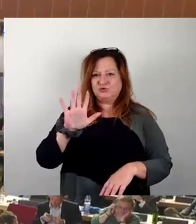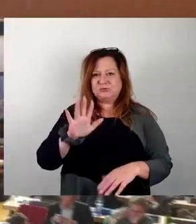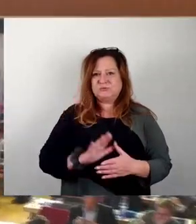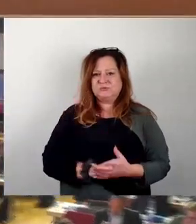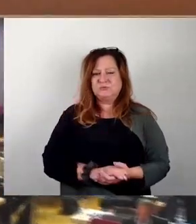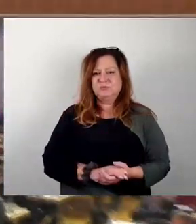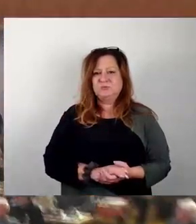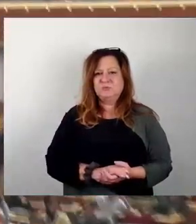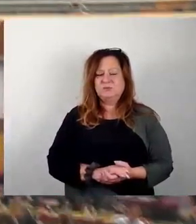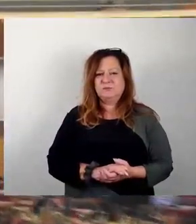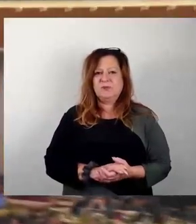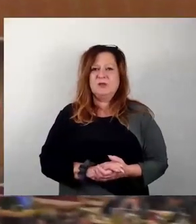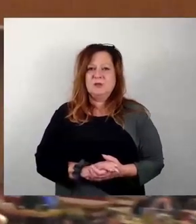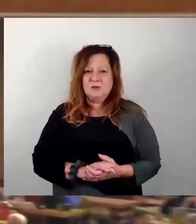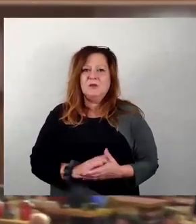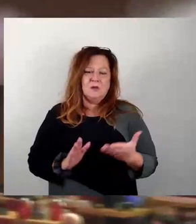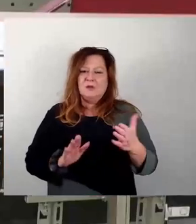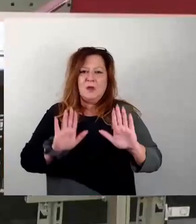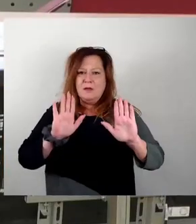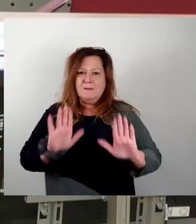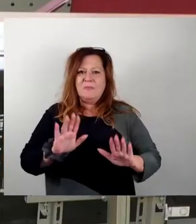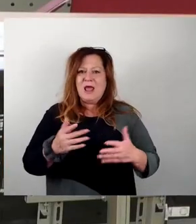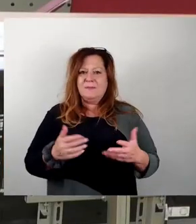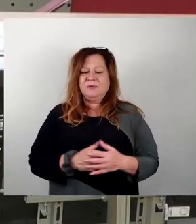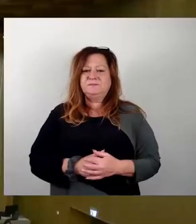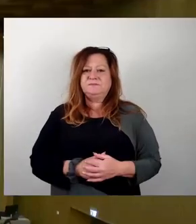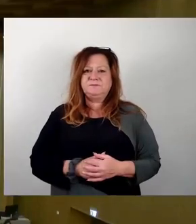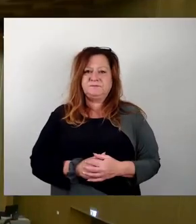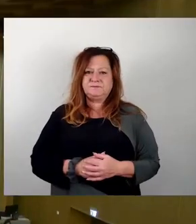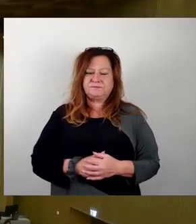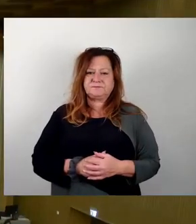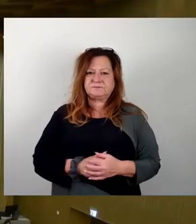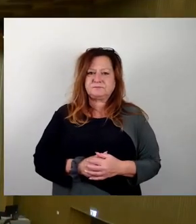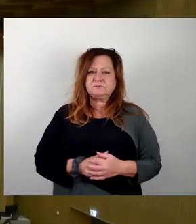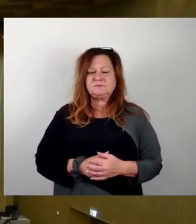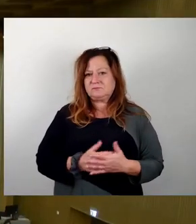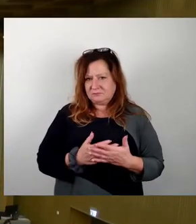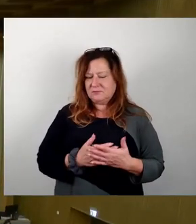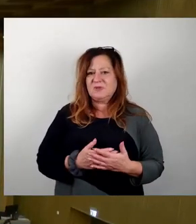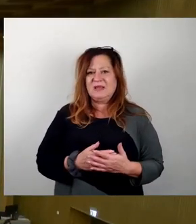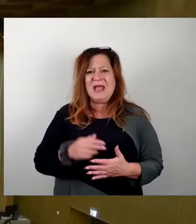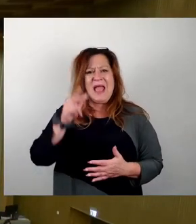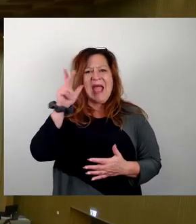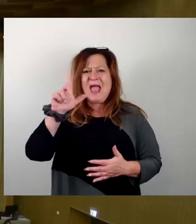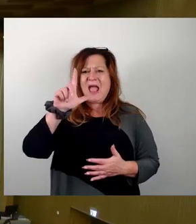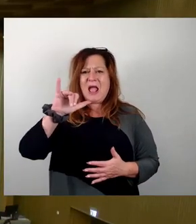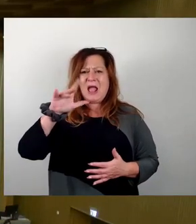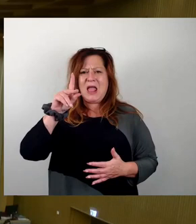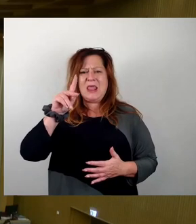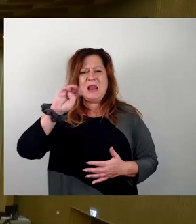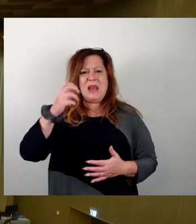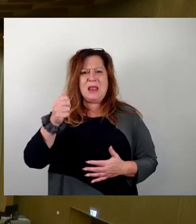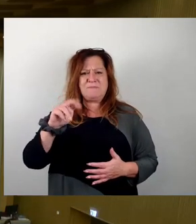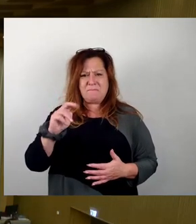Ja, ich mache es gleich von hier. Mich hat der Beitrag von Herrn Lippmann auf den Plan gerufen,